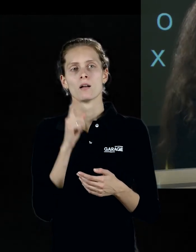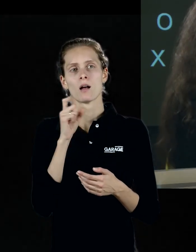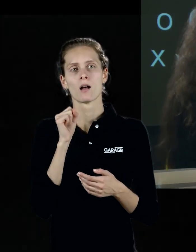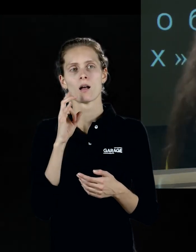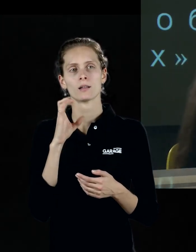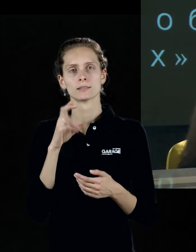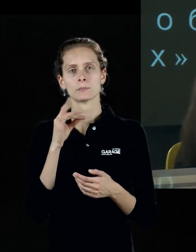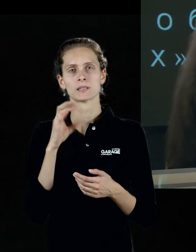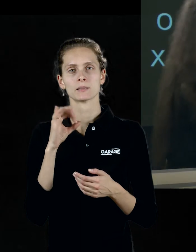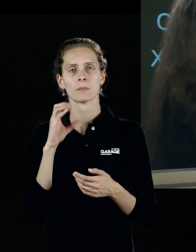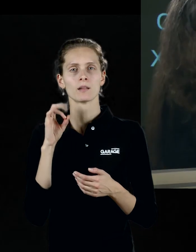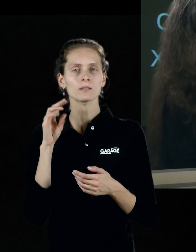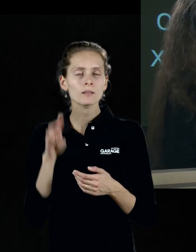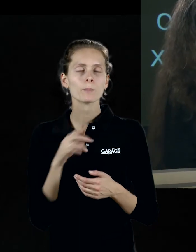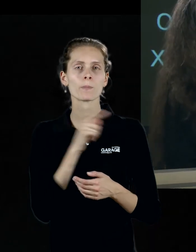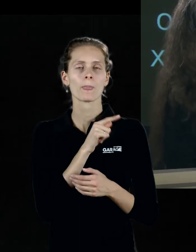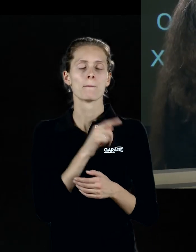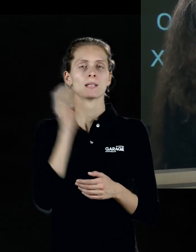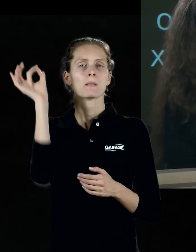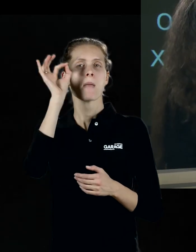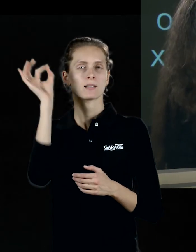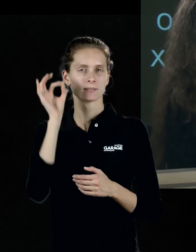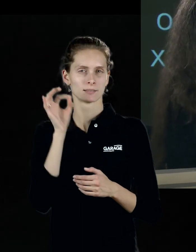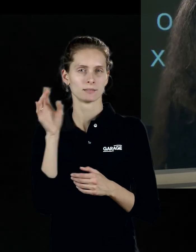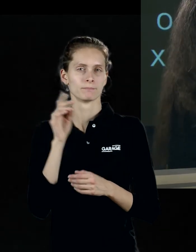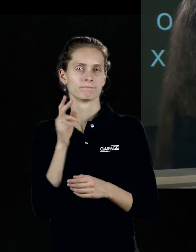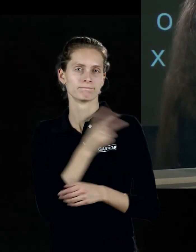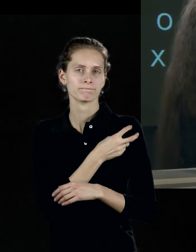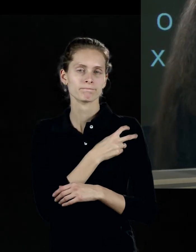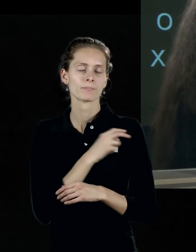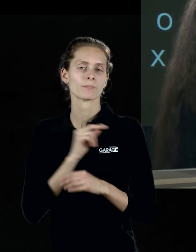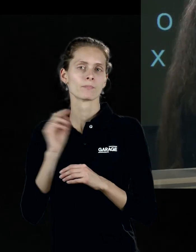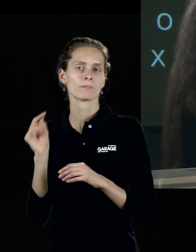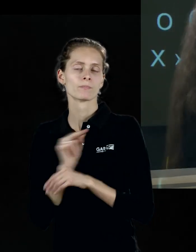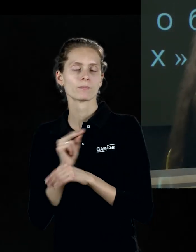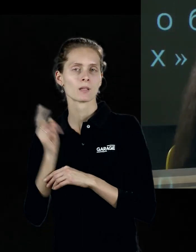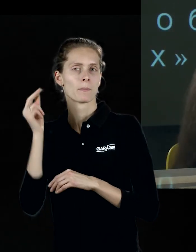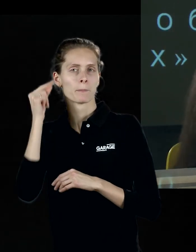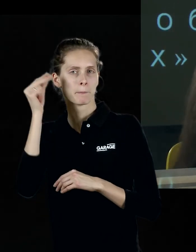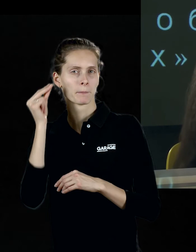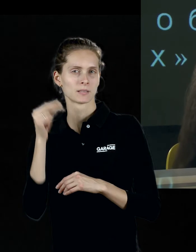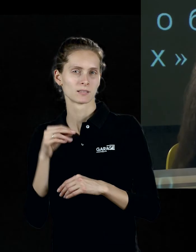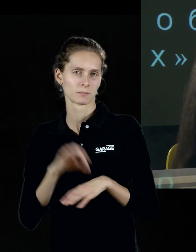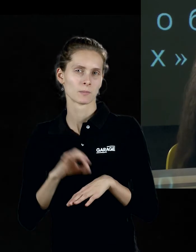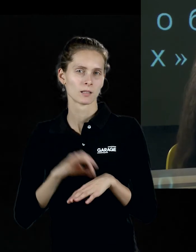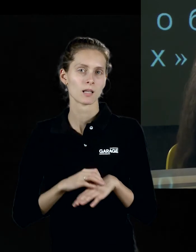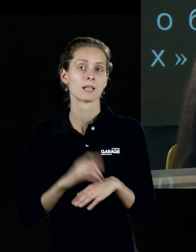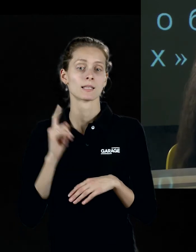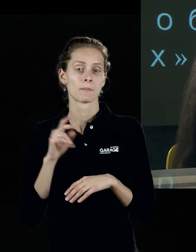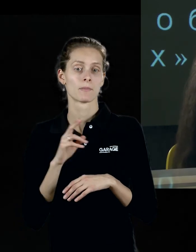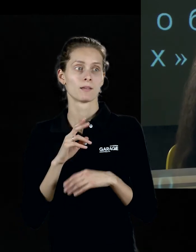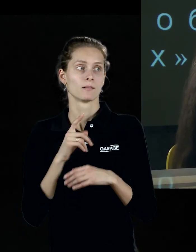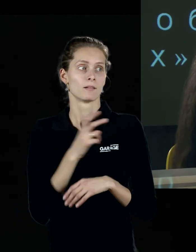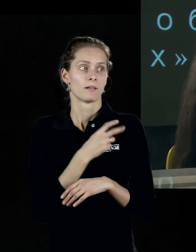наблюдал ряд пациентов в своей клинике, которые занимались. Именно в клинике начали заниматься